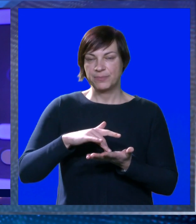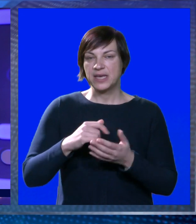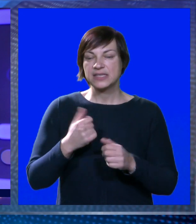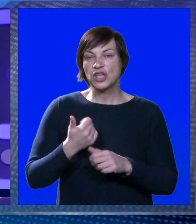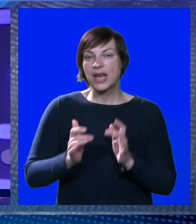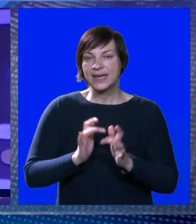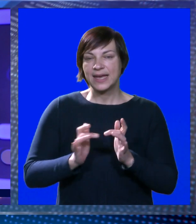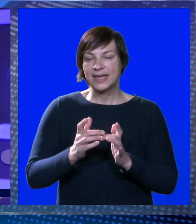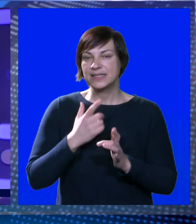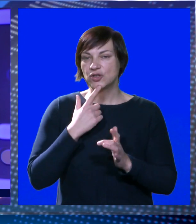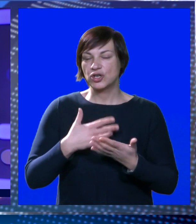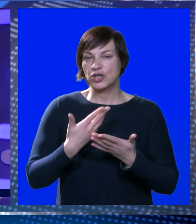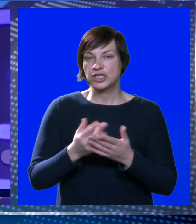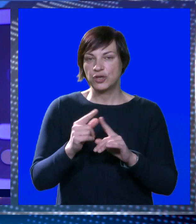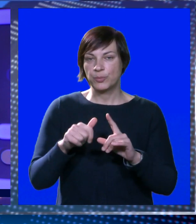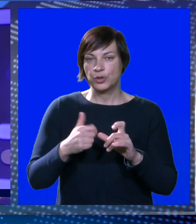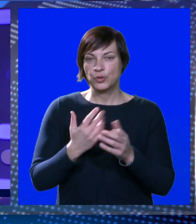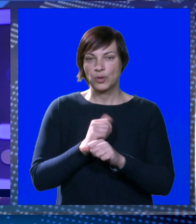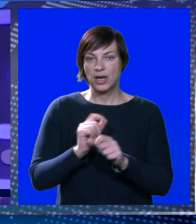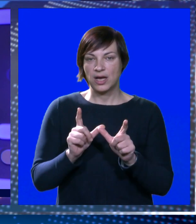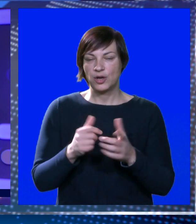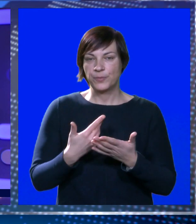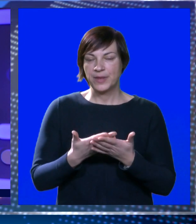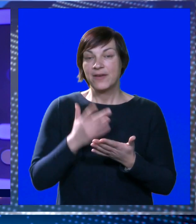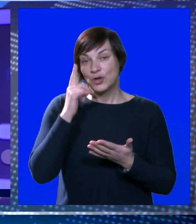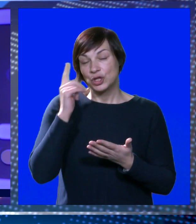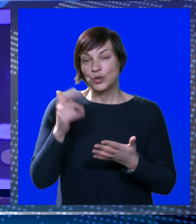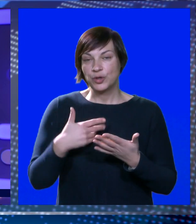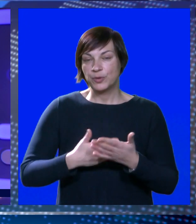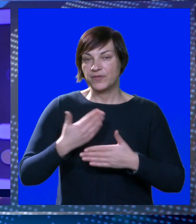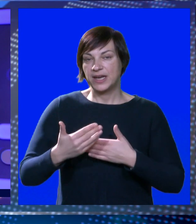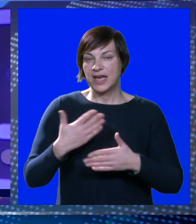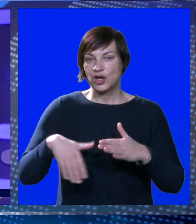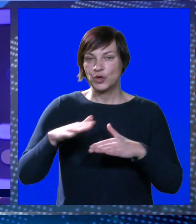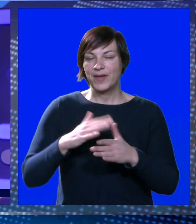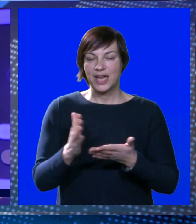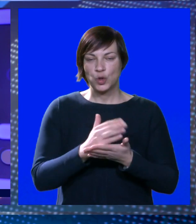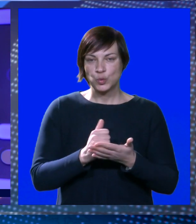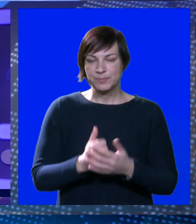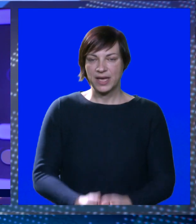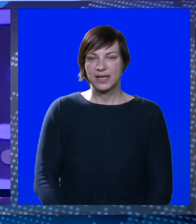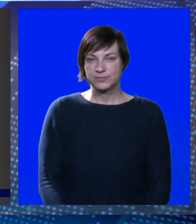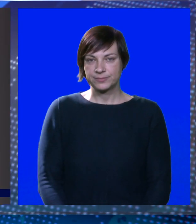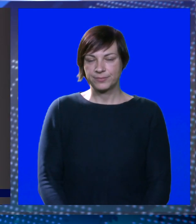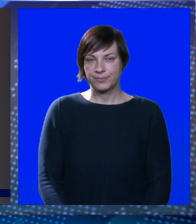Grand Prix natjecanju koje je održano u Portugalu. Evo njeznih dojmova nakon velikog uspjeha.